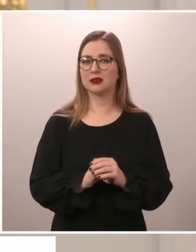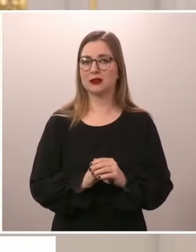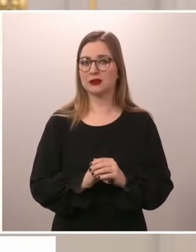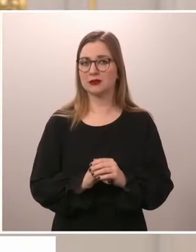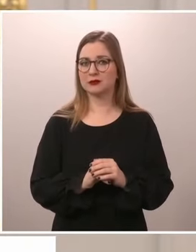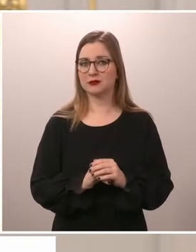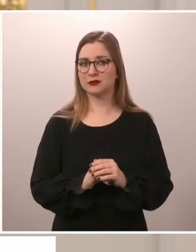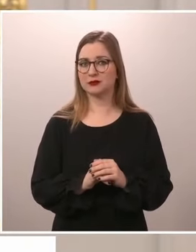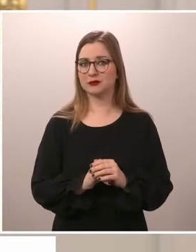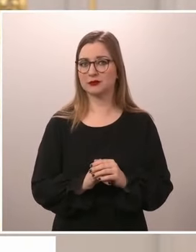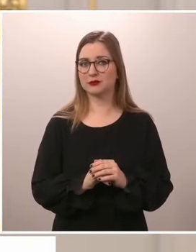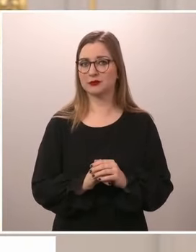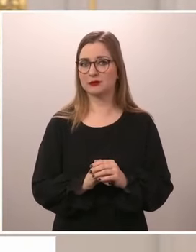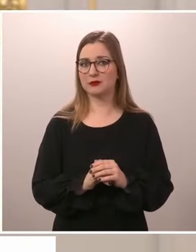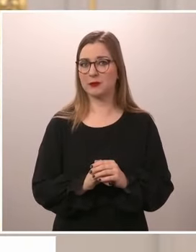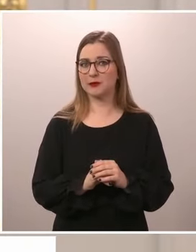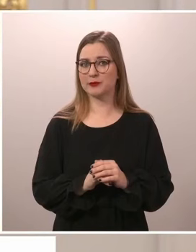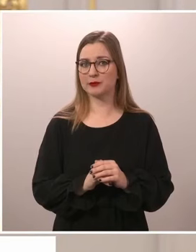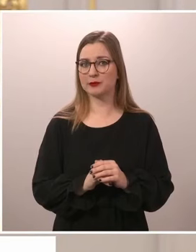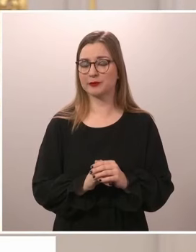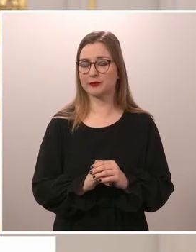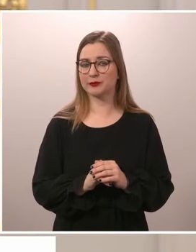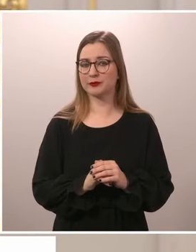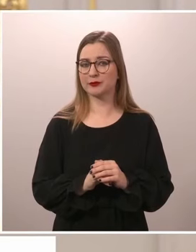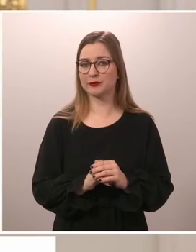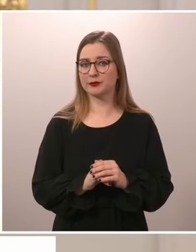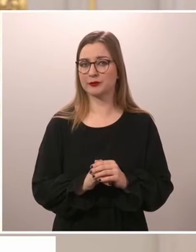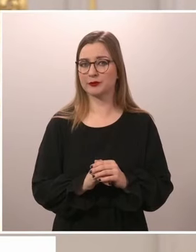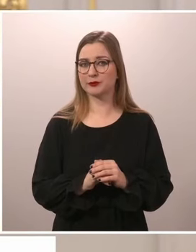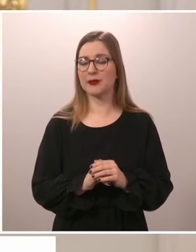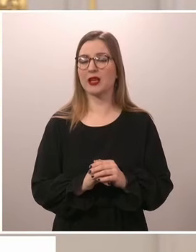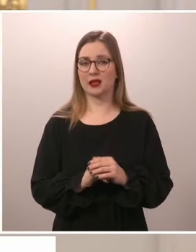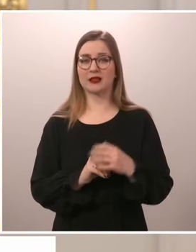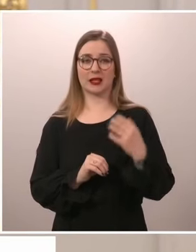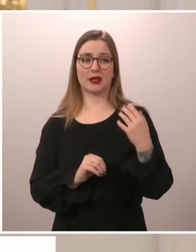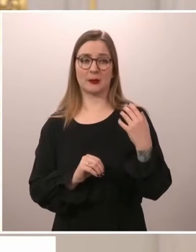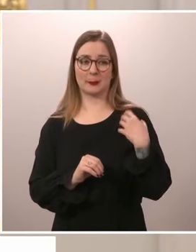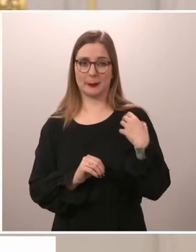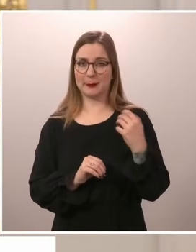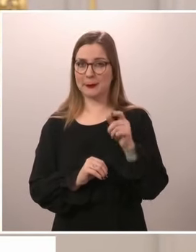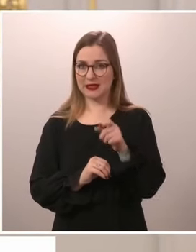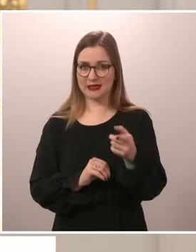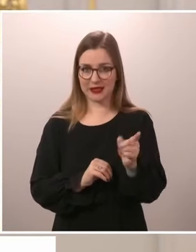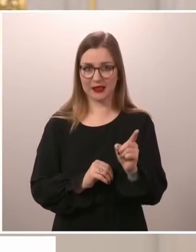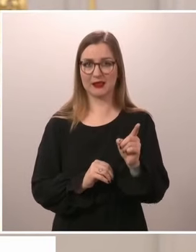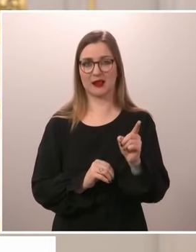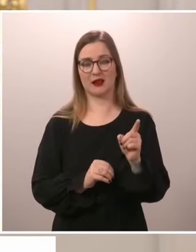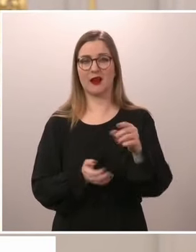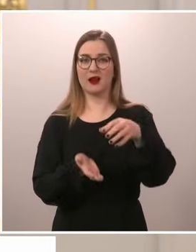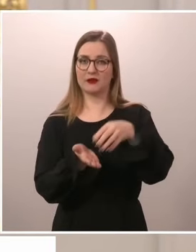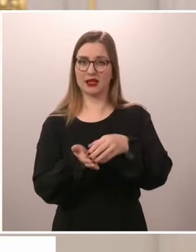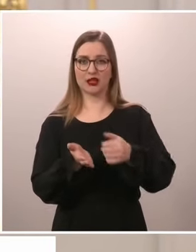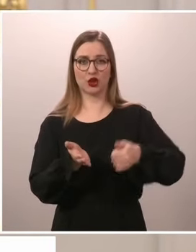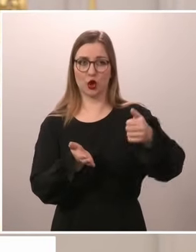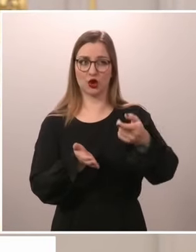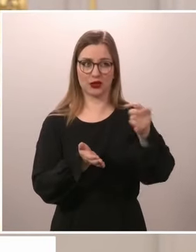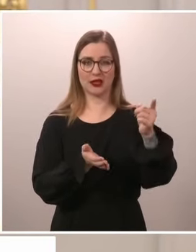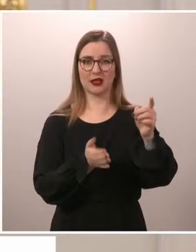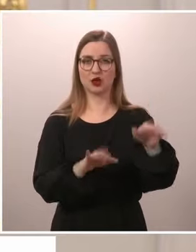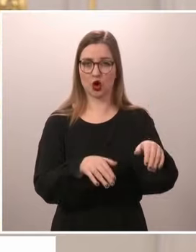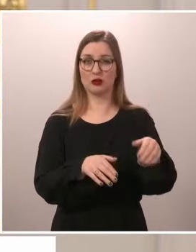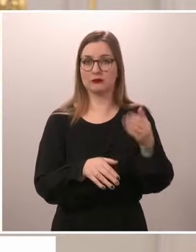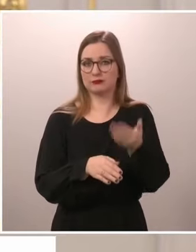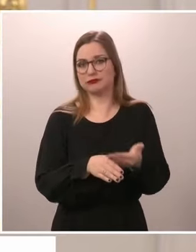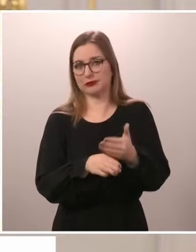eller ministrar eller sådana som har varit. Sen är det dags för att informera om olika samtal som vi har, så kommer vi